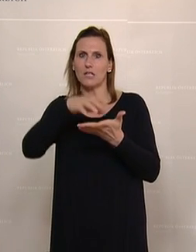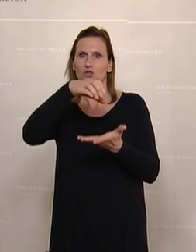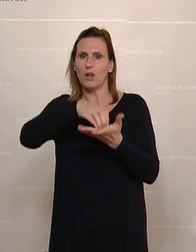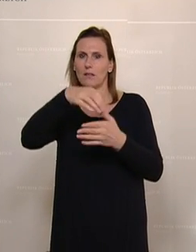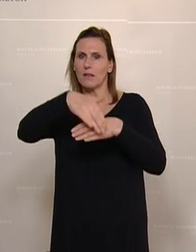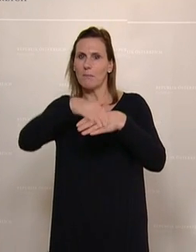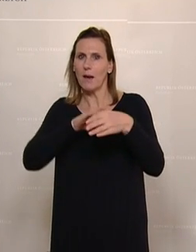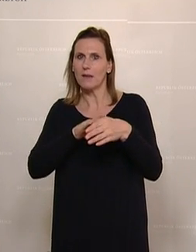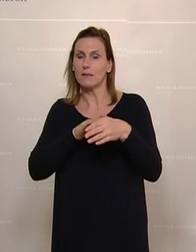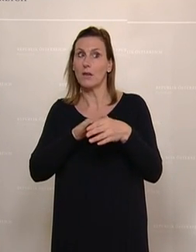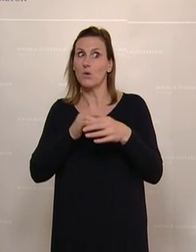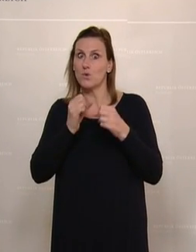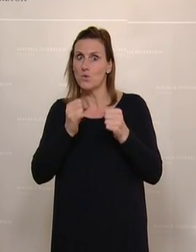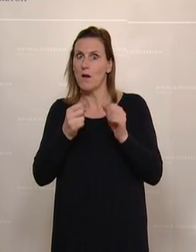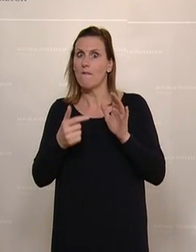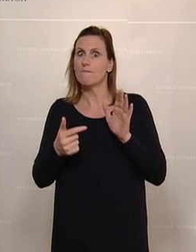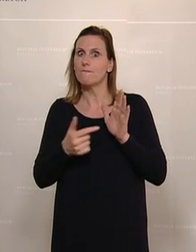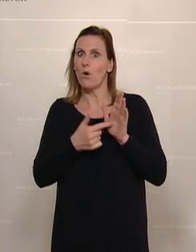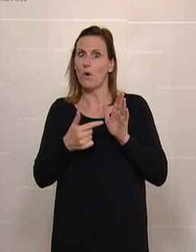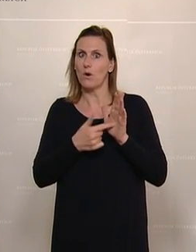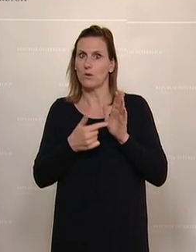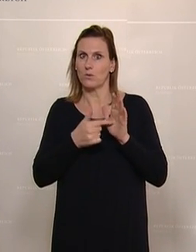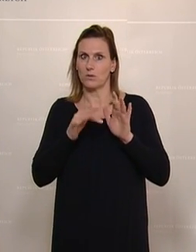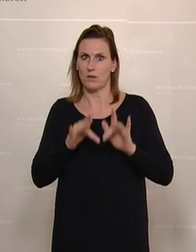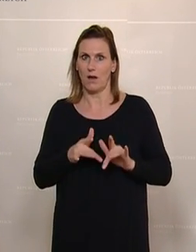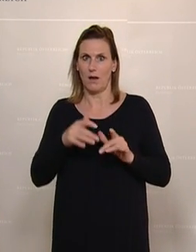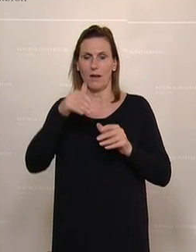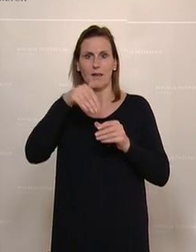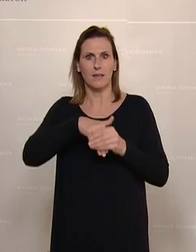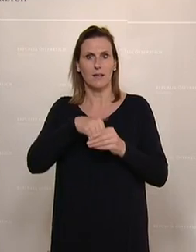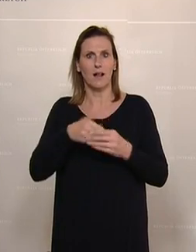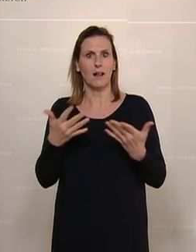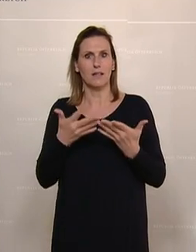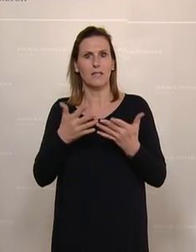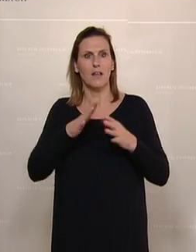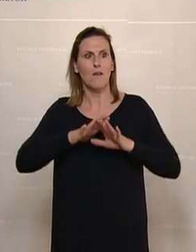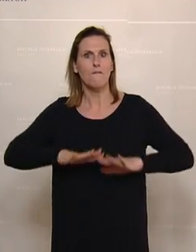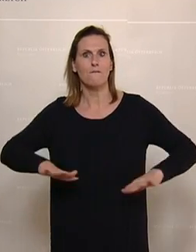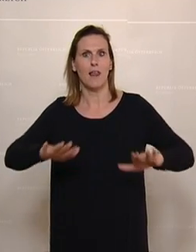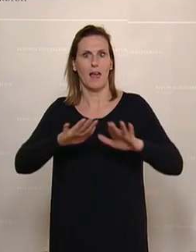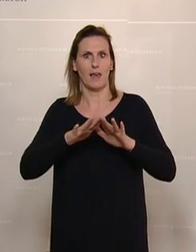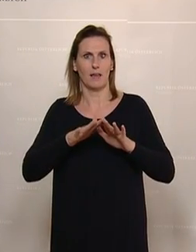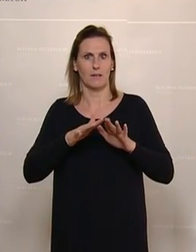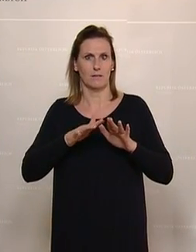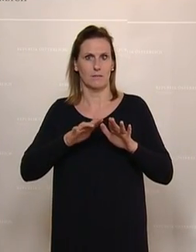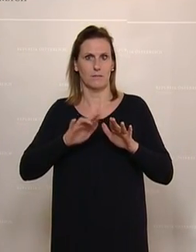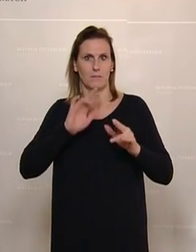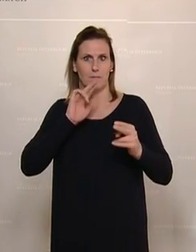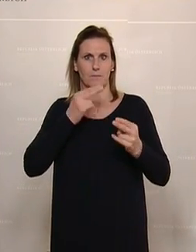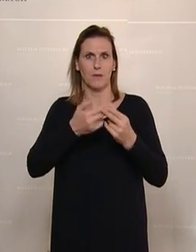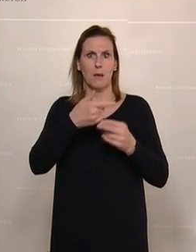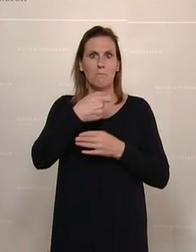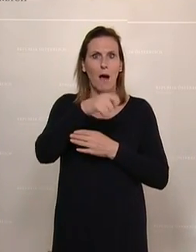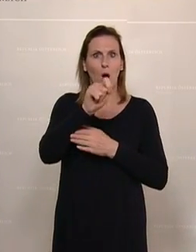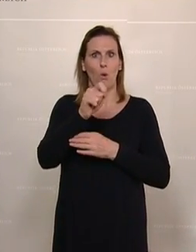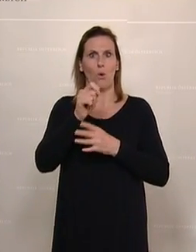einige sehr fordernde Indikatoren dar. Es geht um die Flächenanspruchnahme beim Bau-, Verkehr